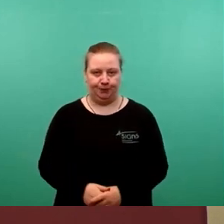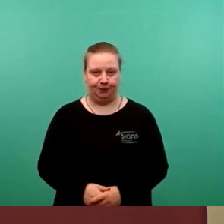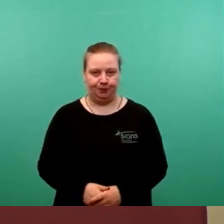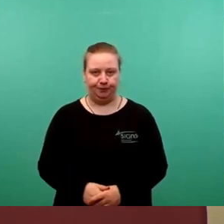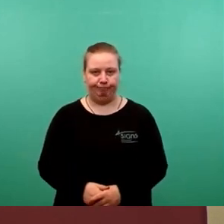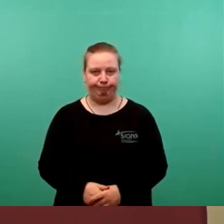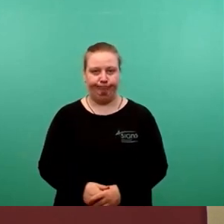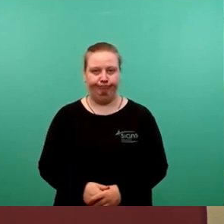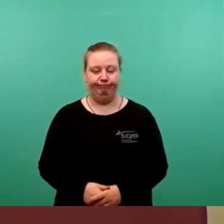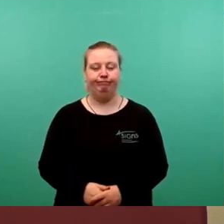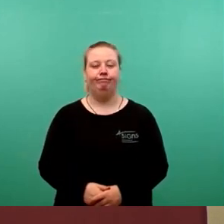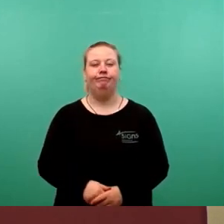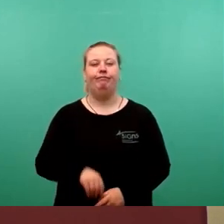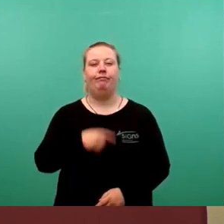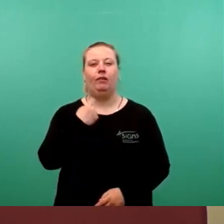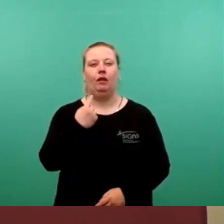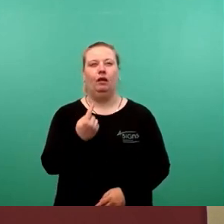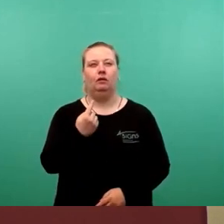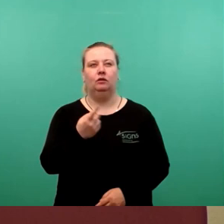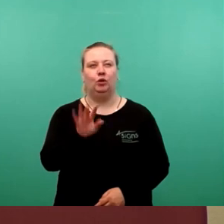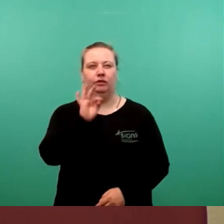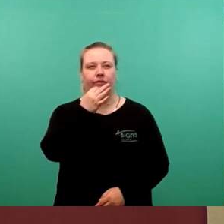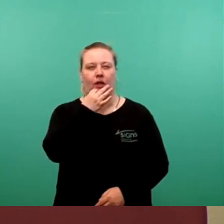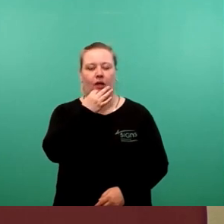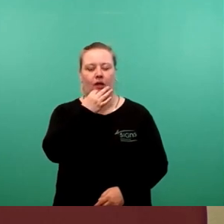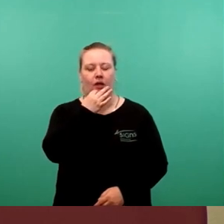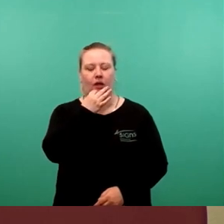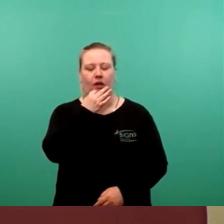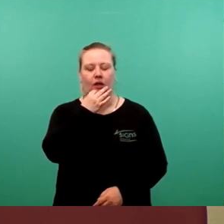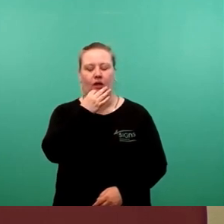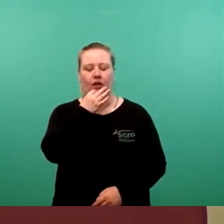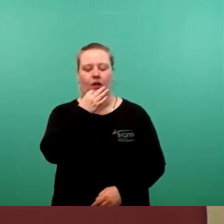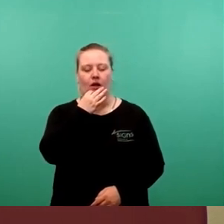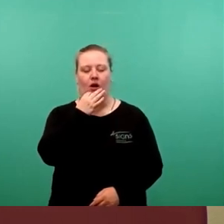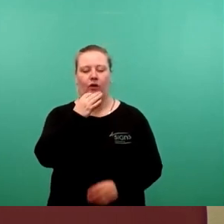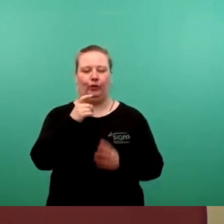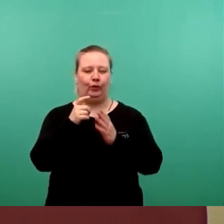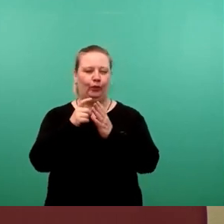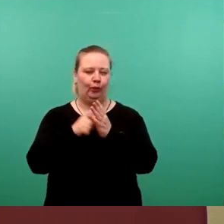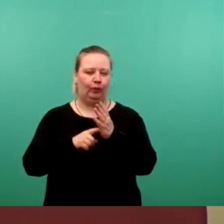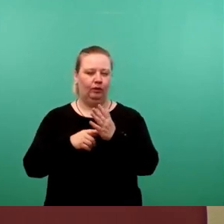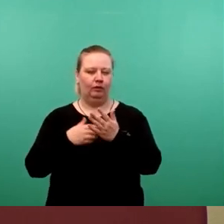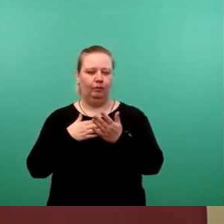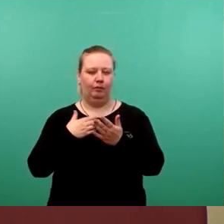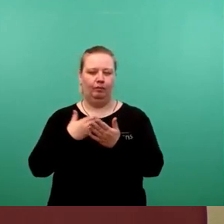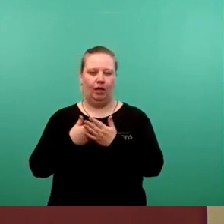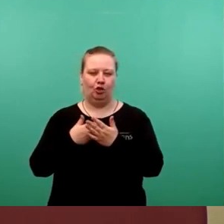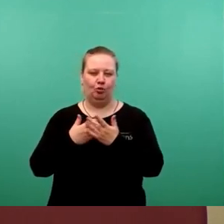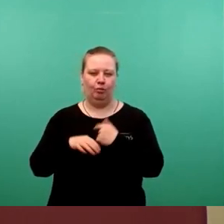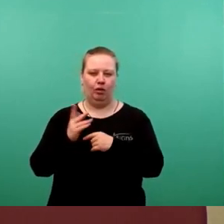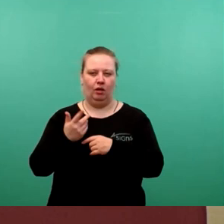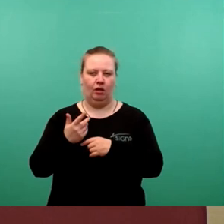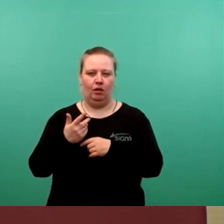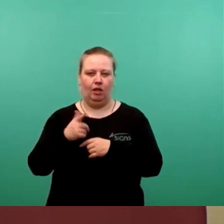Sie haben noch gefragt nach den Gründen für die Lingener Allee 3